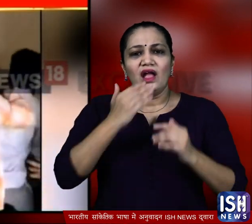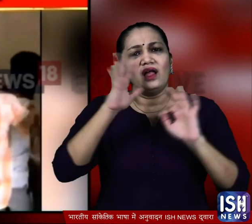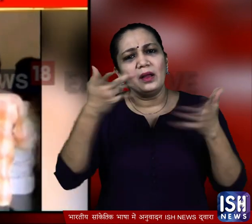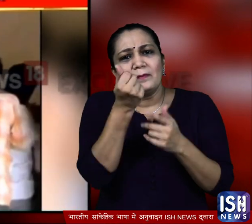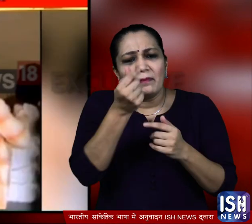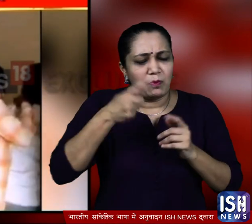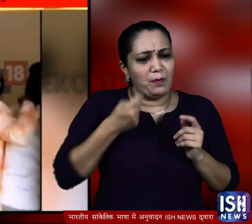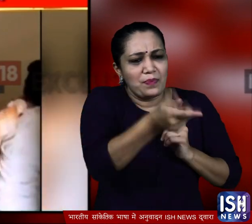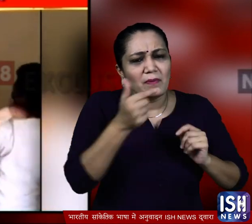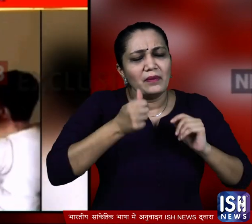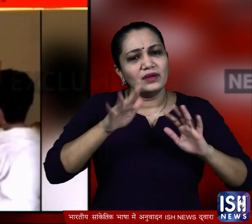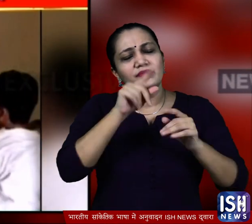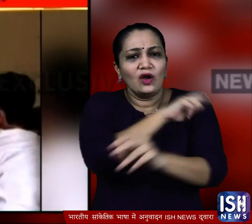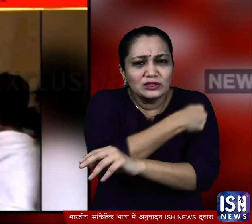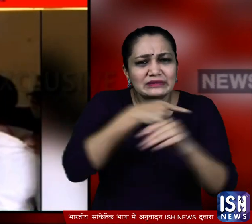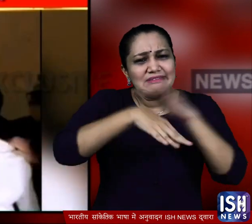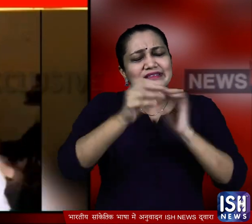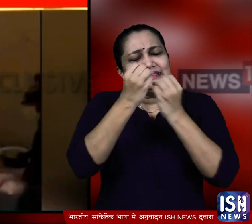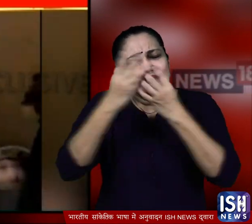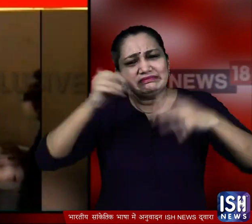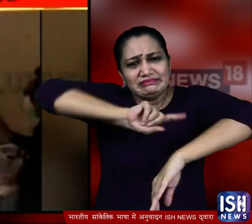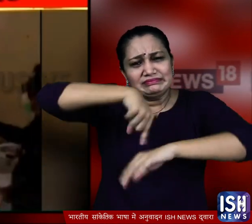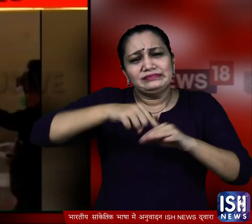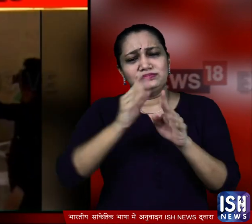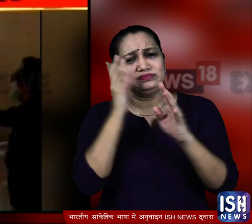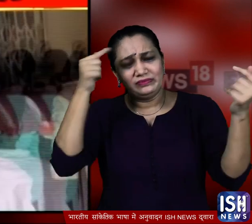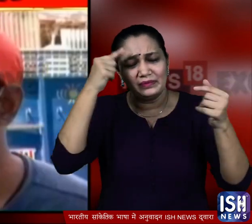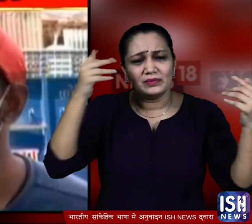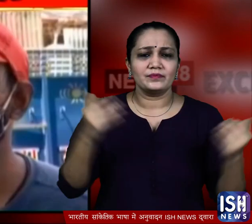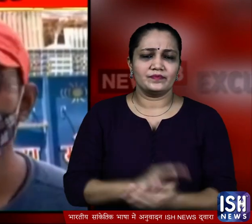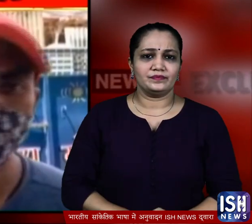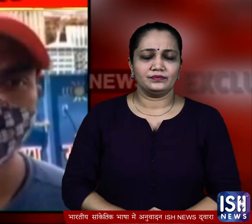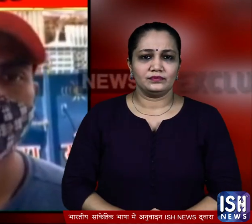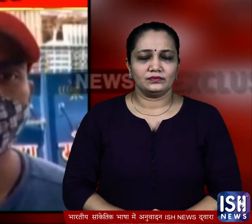मनमाने पैसे वसूलने के आरोपों पर अस्पताल के अंदर बहुत देर तक हंगामा चलता रहा